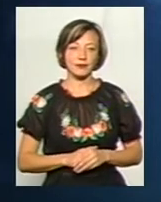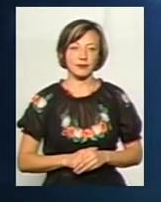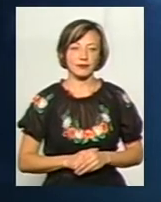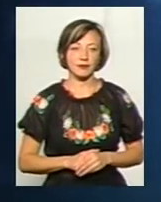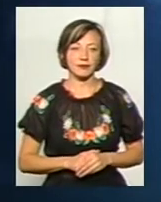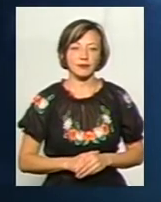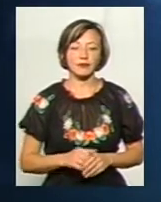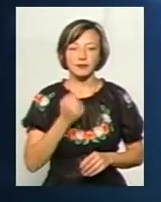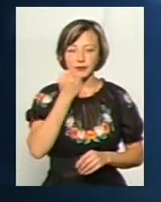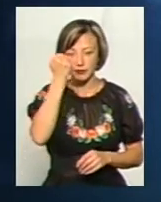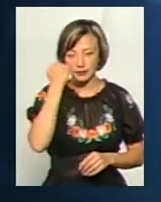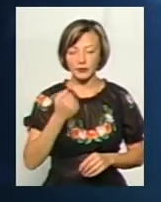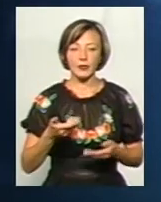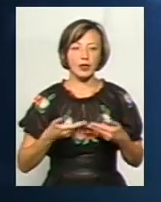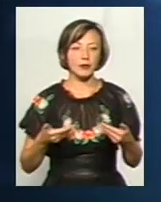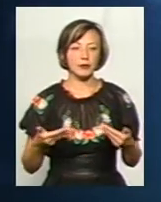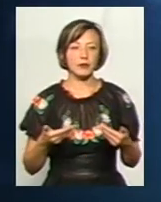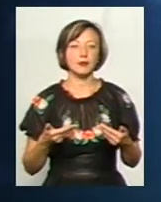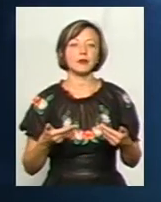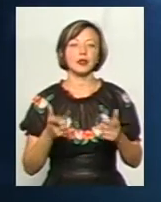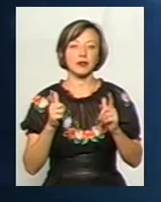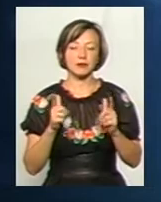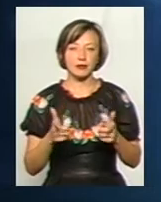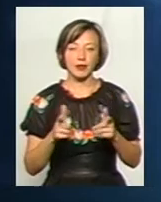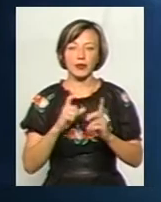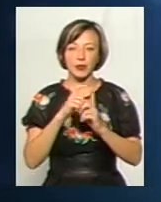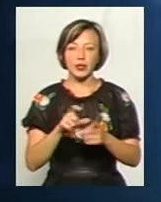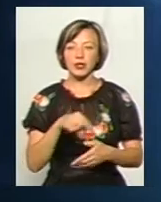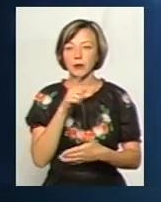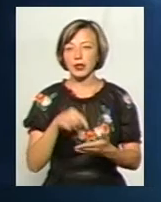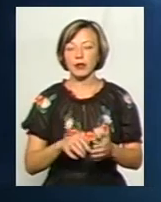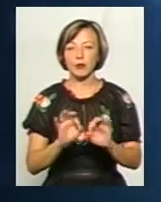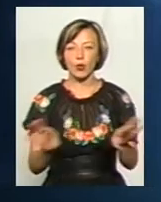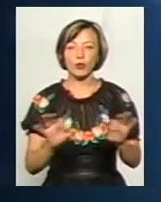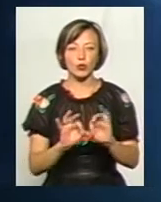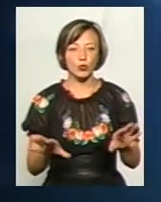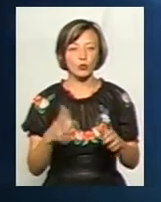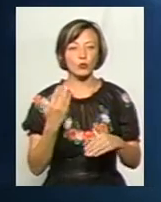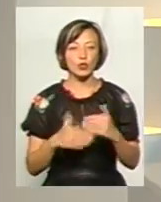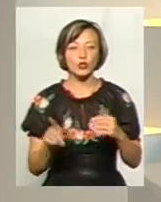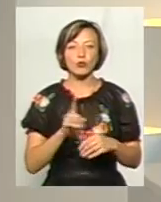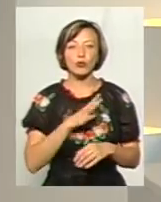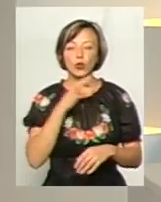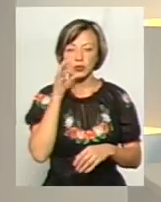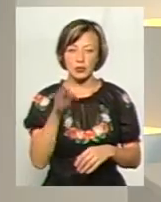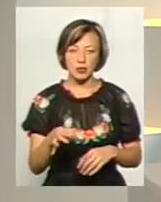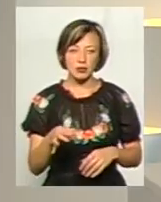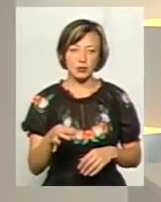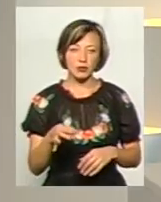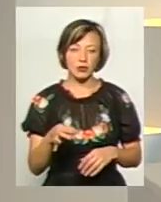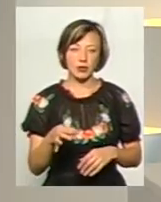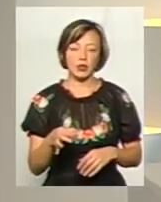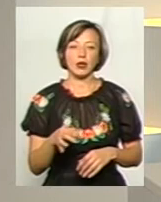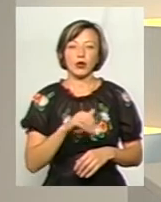Дякую, Ганно. Отож, ми почнемо відповідати на ваше питання. Можливо, прокоментуємо вже те, що було сказано, але